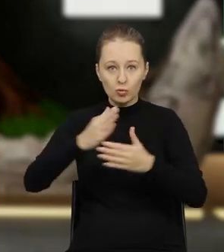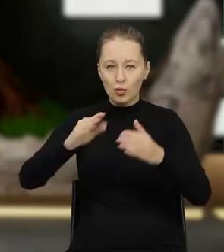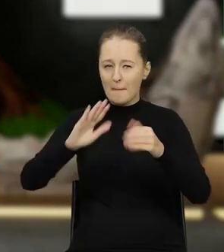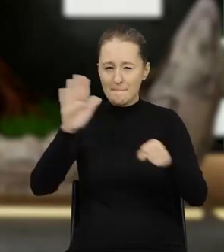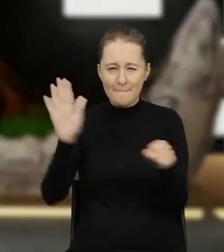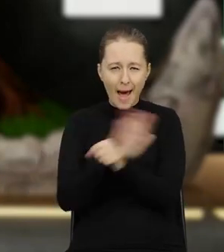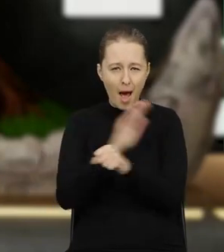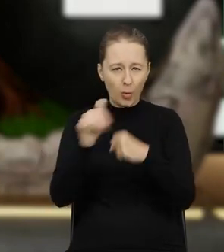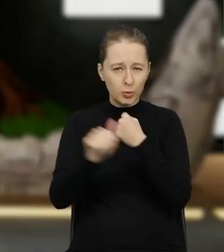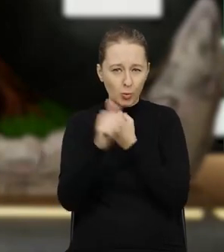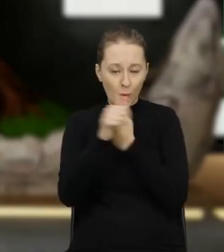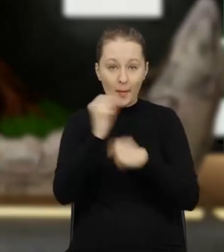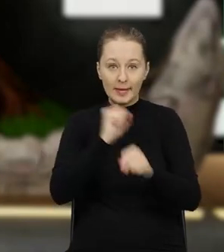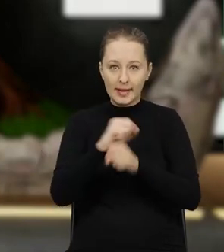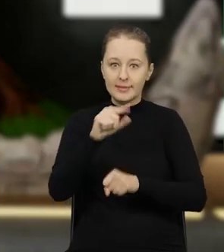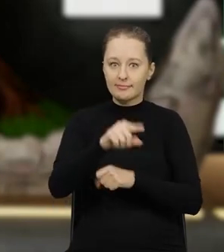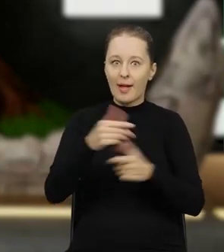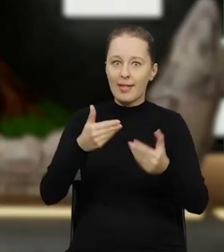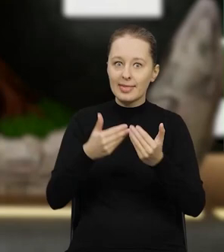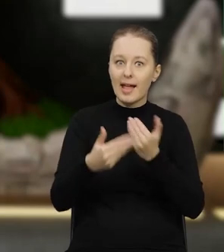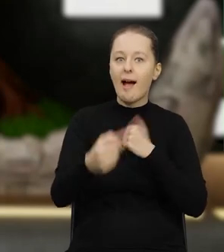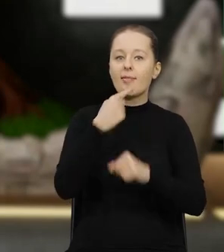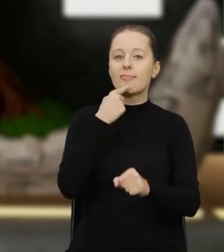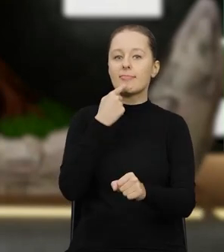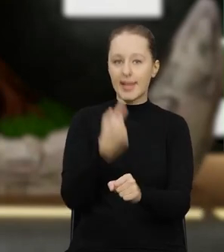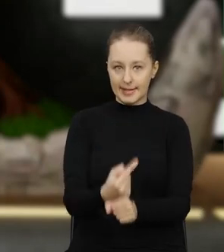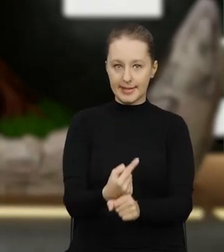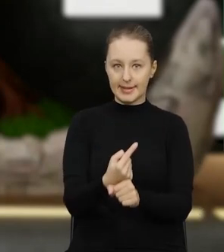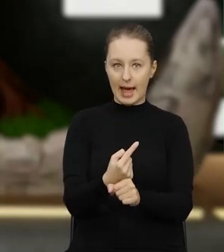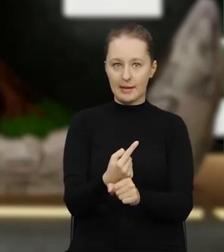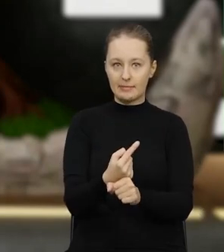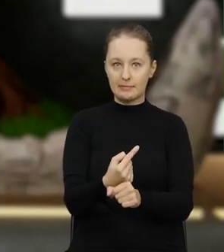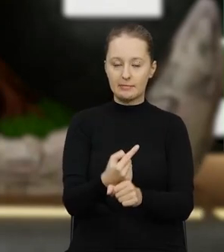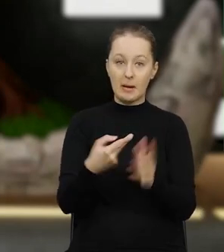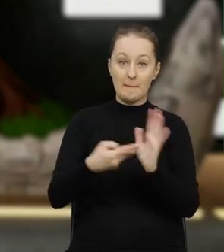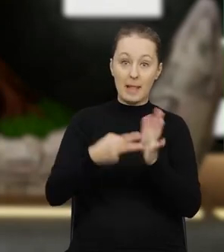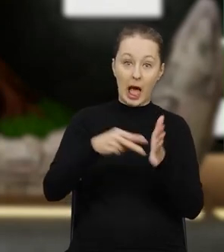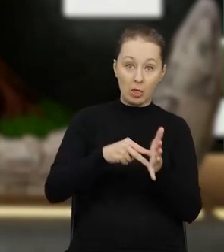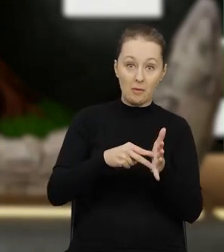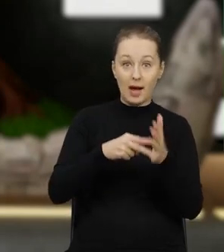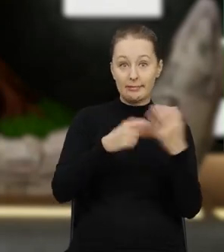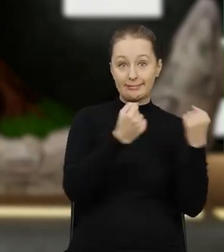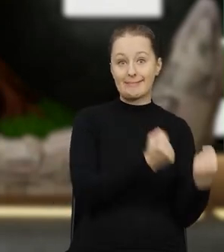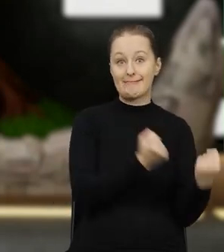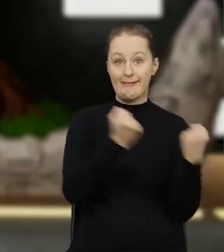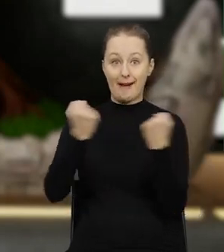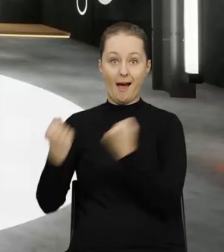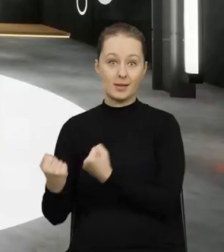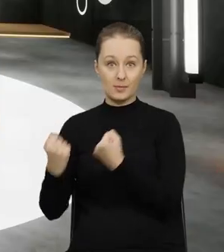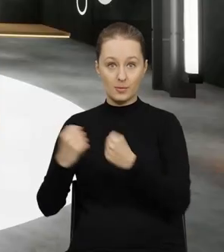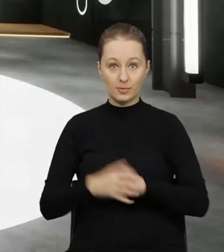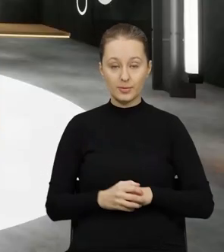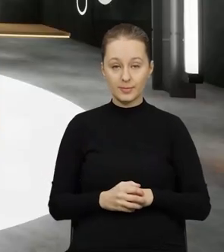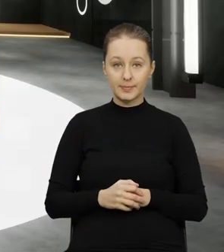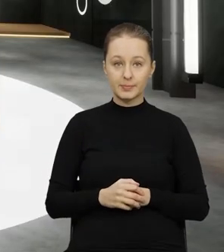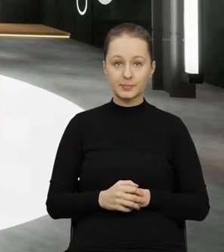mają już całą dokumentację, dopiero wtedy podejmowana jest decyzja w sprawie planowanego przemieszczenia odpadów.